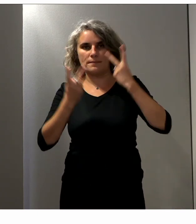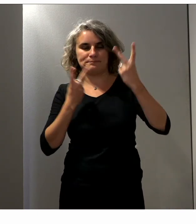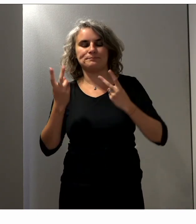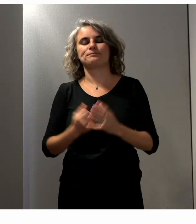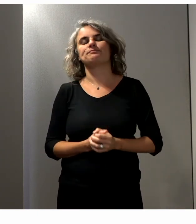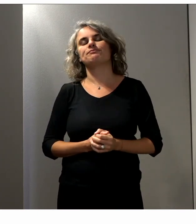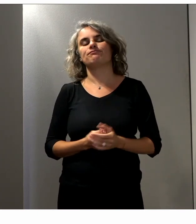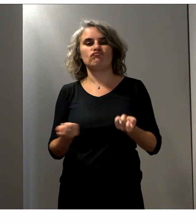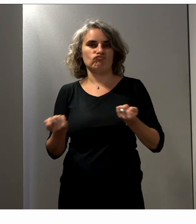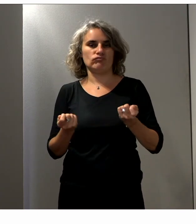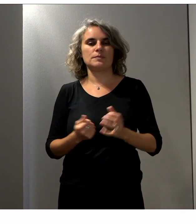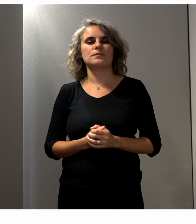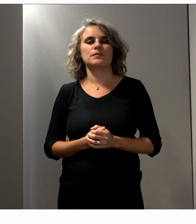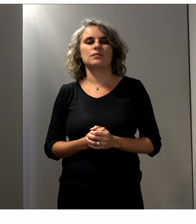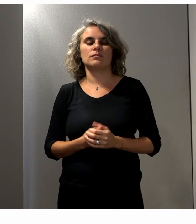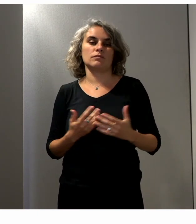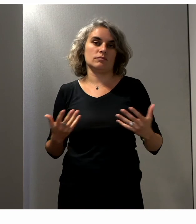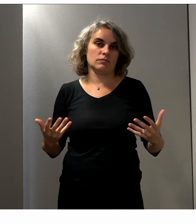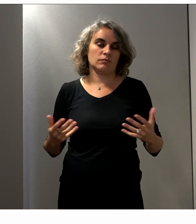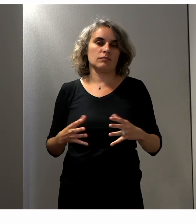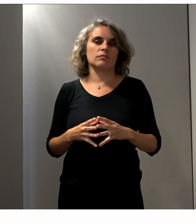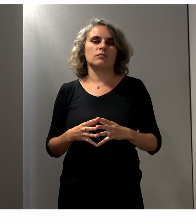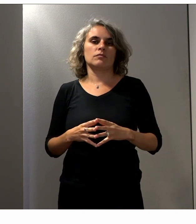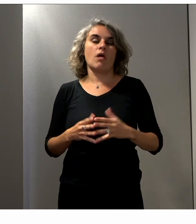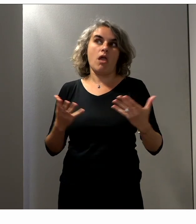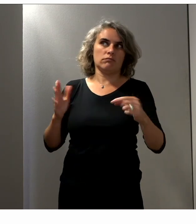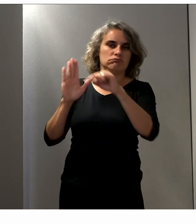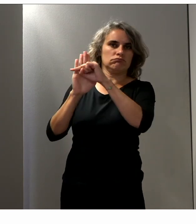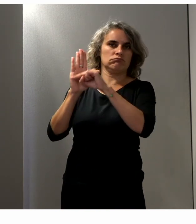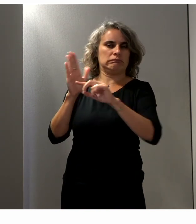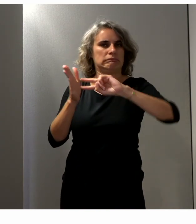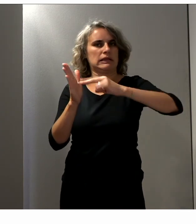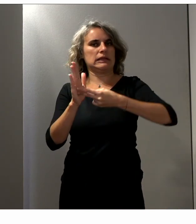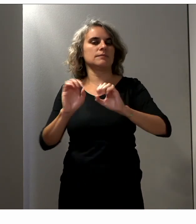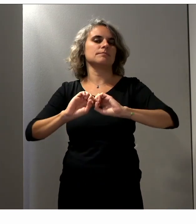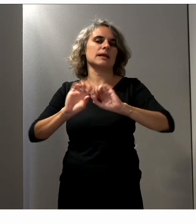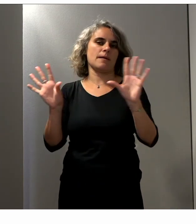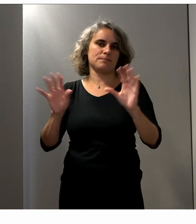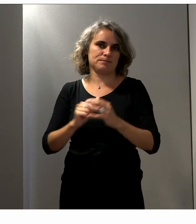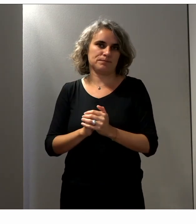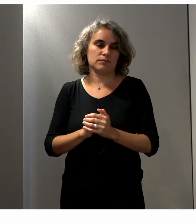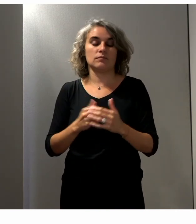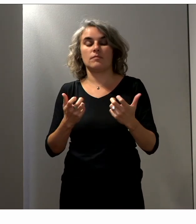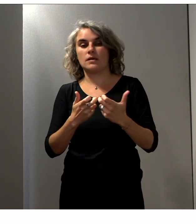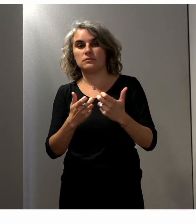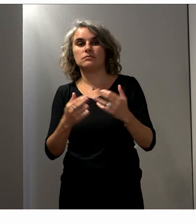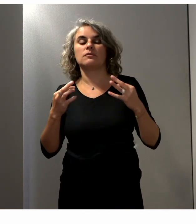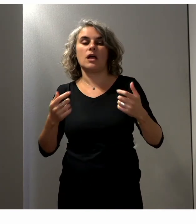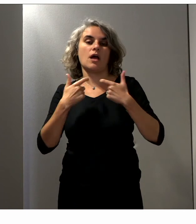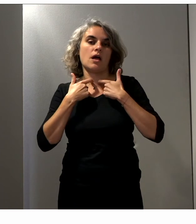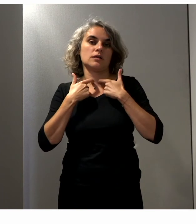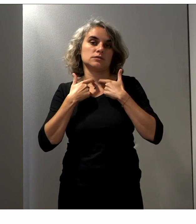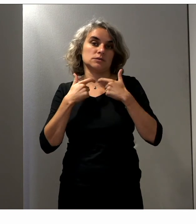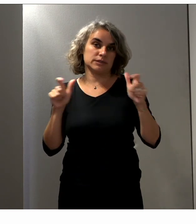à ce titre, il règle un certain nombre de conditions techniques, et notamment tout ce qui relève de l